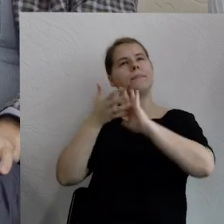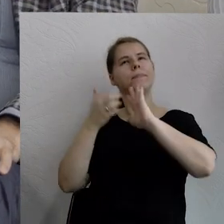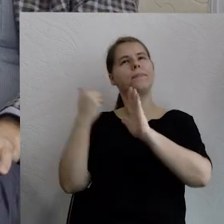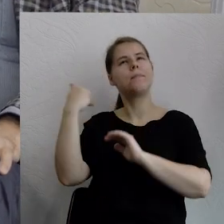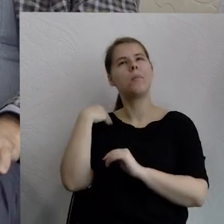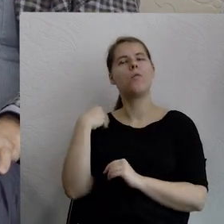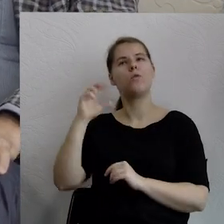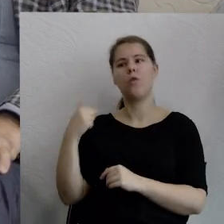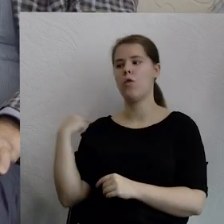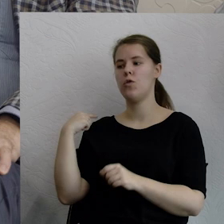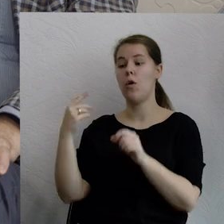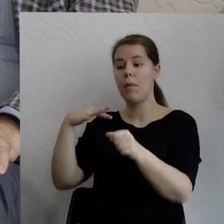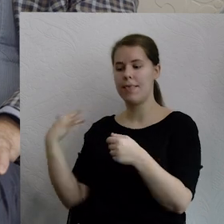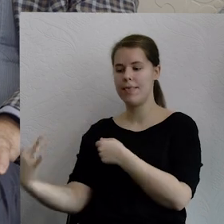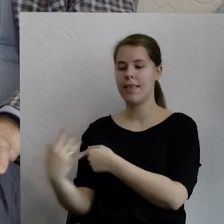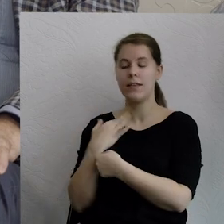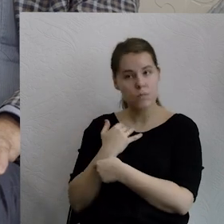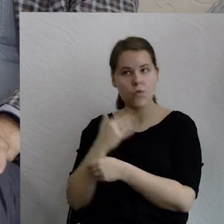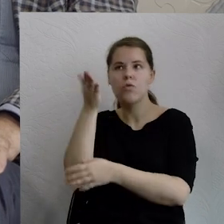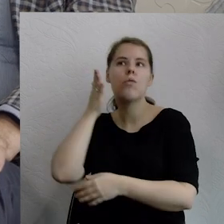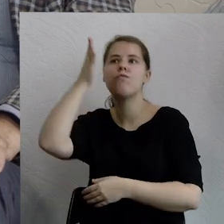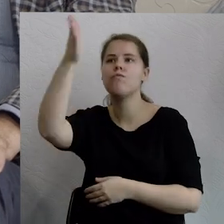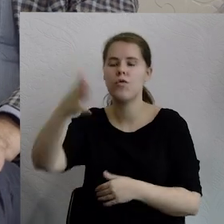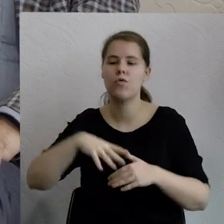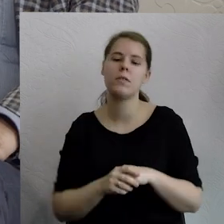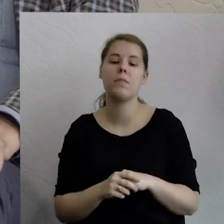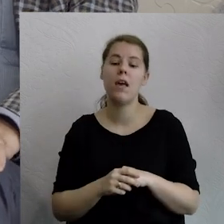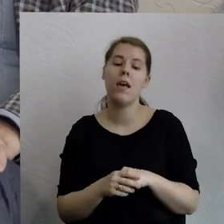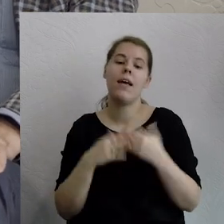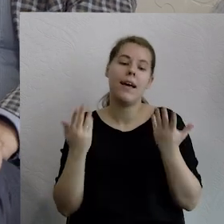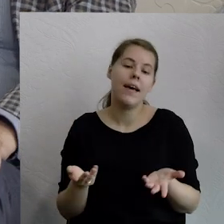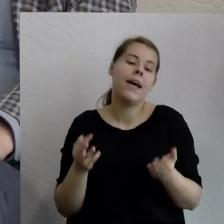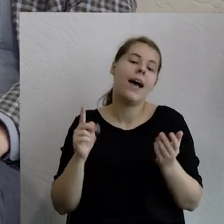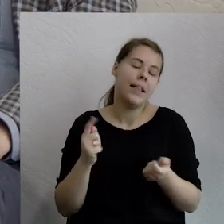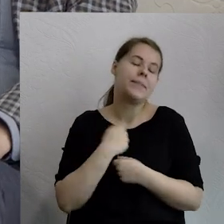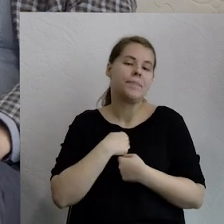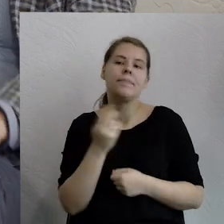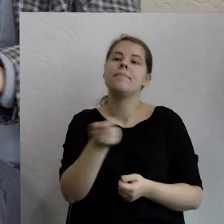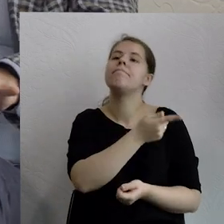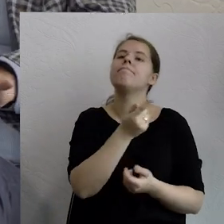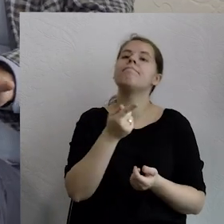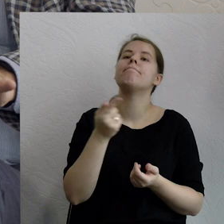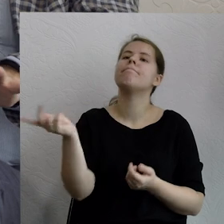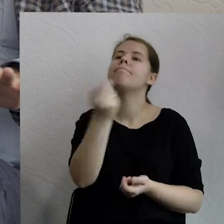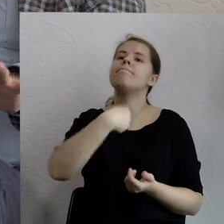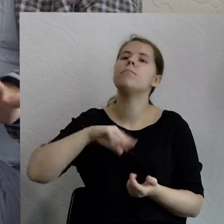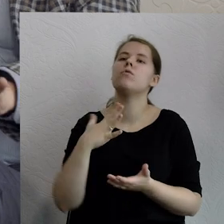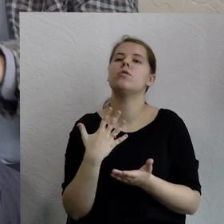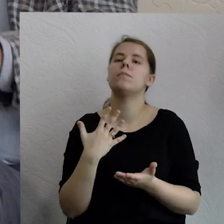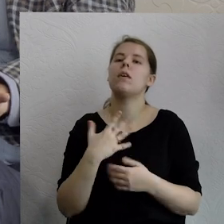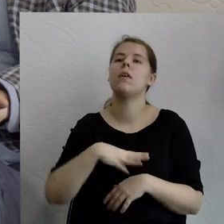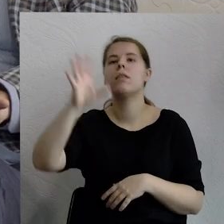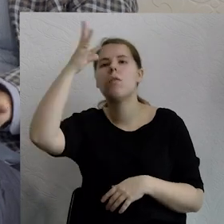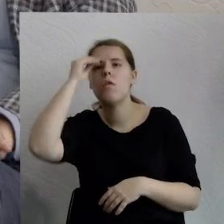płynie właśnie z naszego doświadczenia. My zapominamy, czy już zapomnieliśmy, że jednak myśmy już ekologiczną